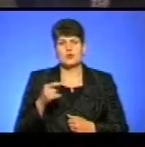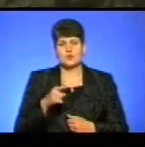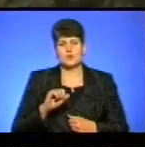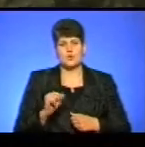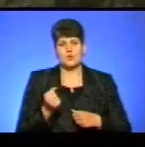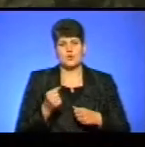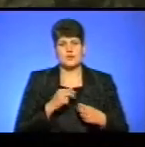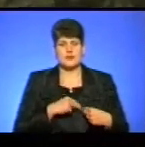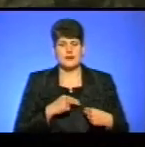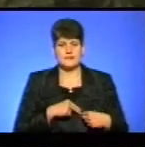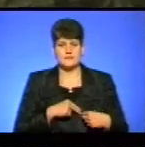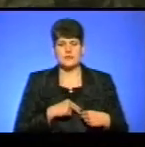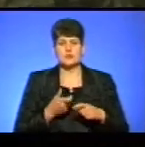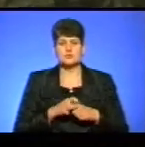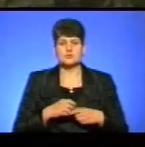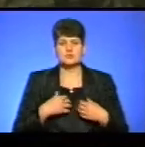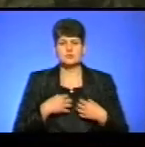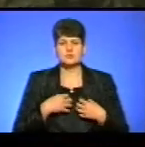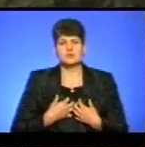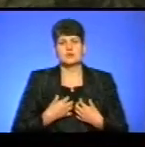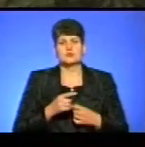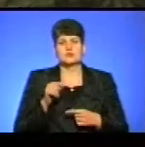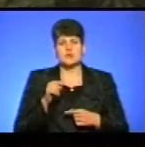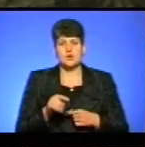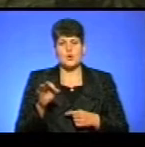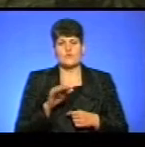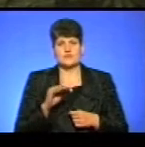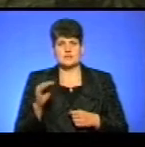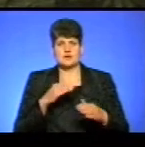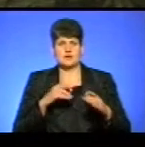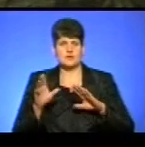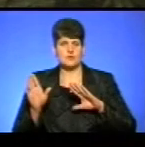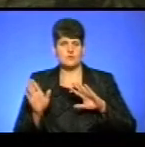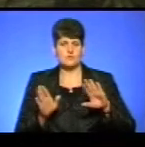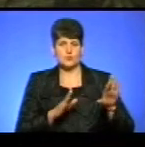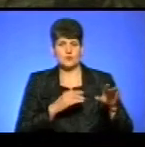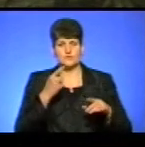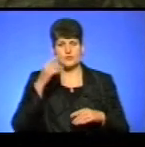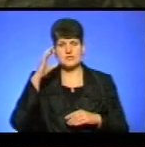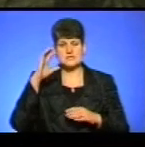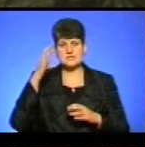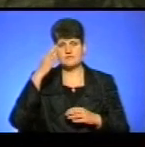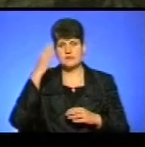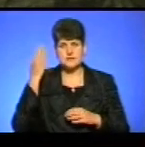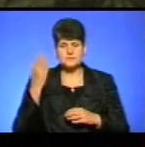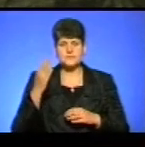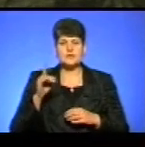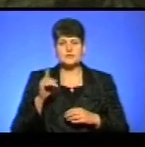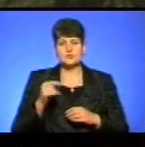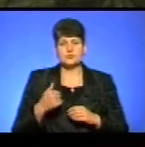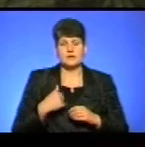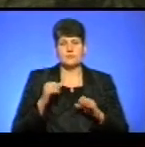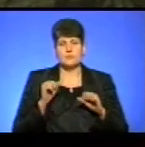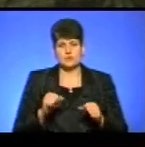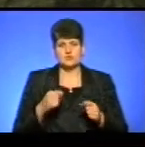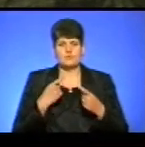«Дуже прикро, що такі офіцери відходять в той світ, що ми можемо